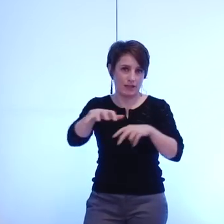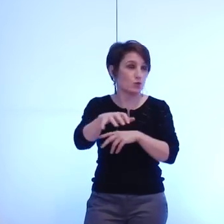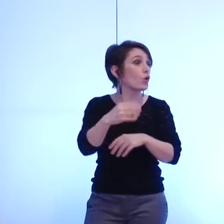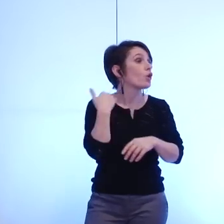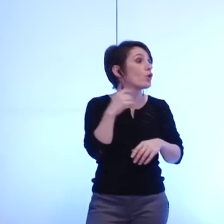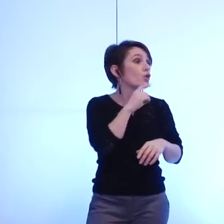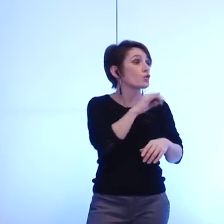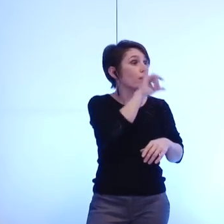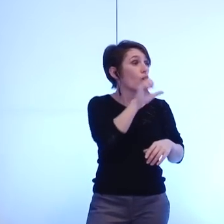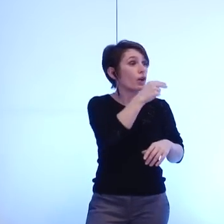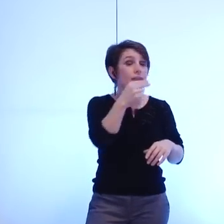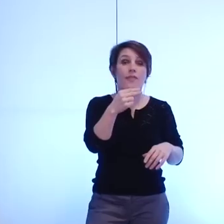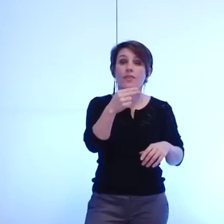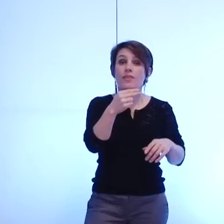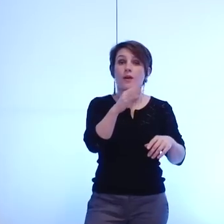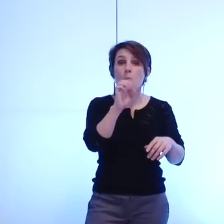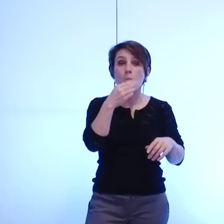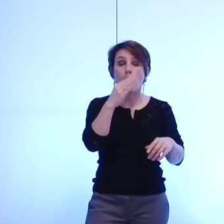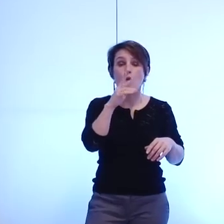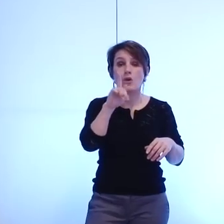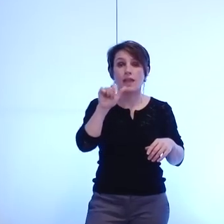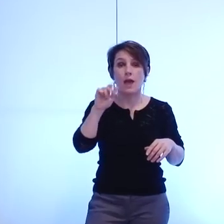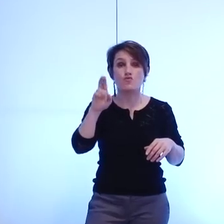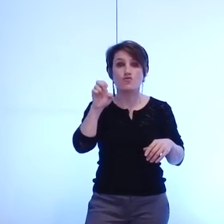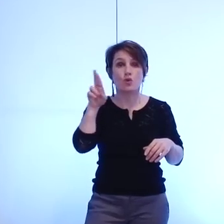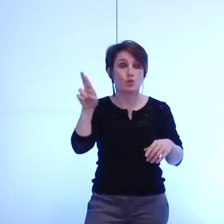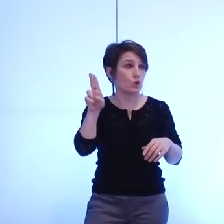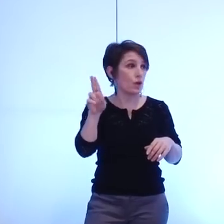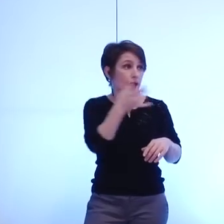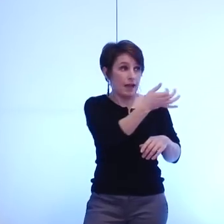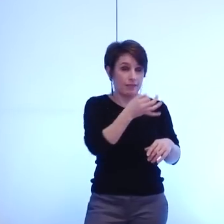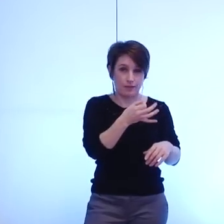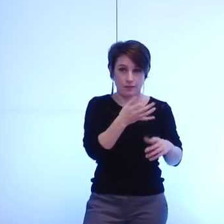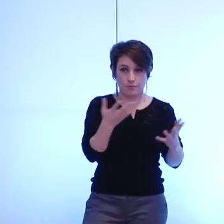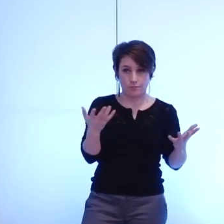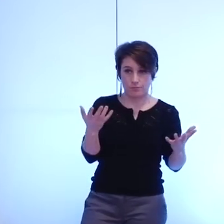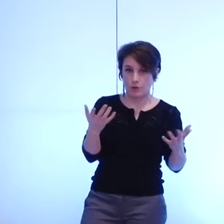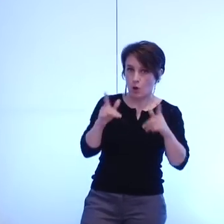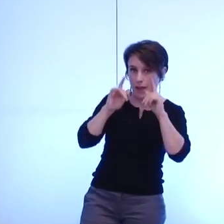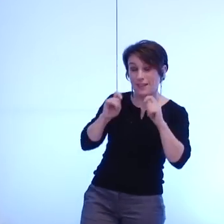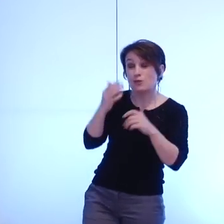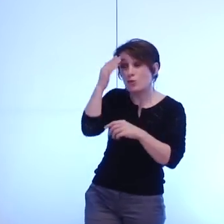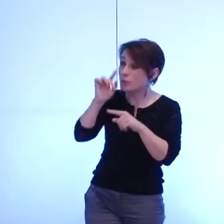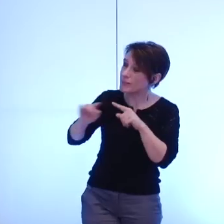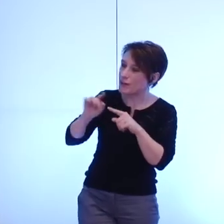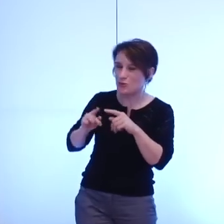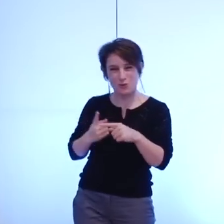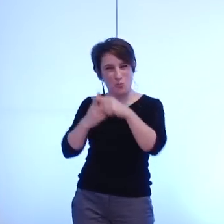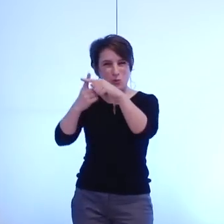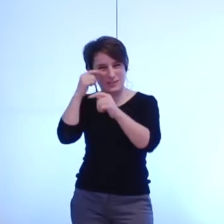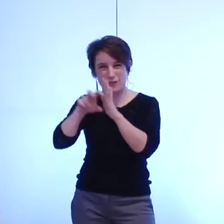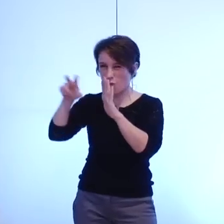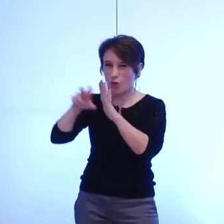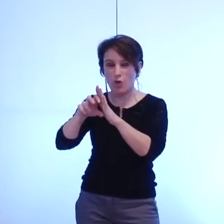Mongaburu considéré comme suspect ce qui a priori ne serait bon que pour les Grenoblois et mauvais